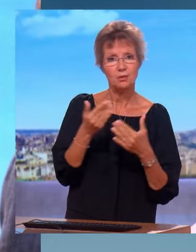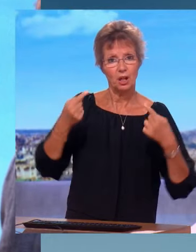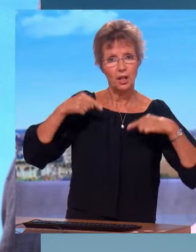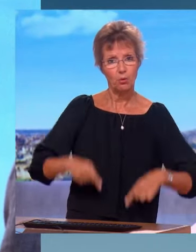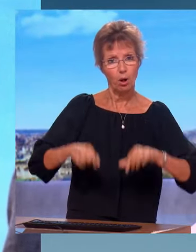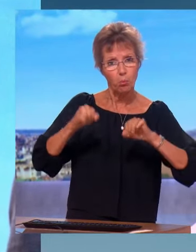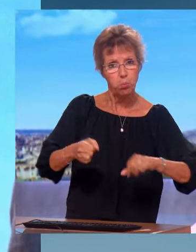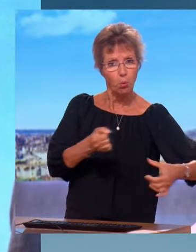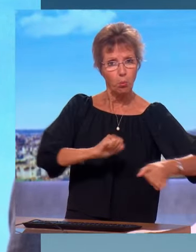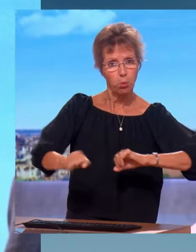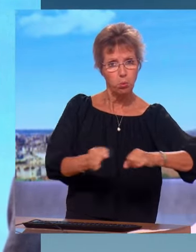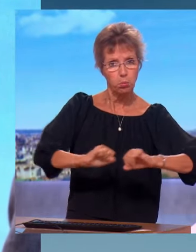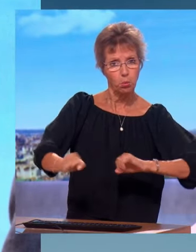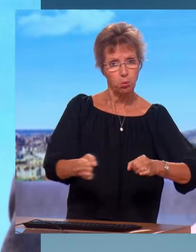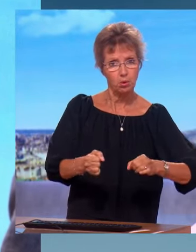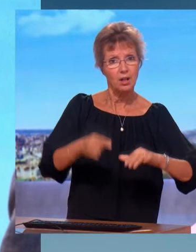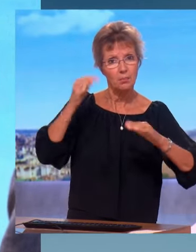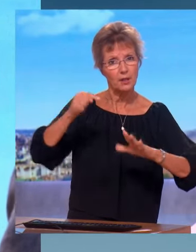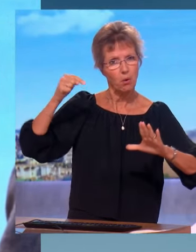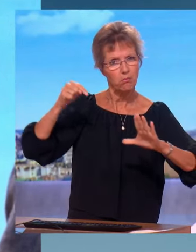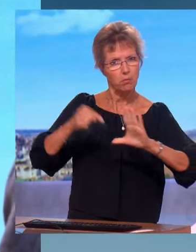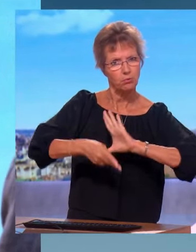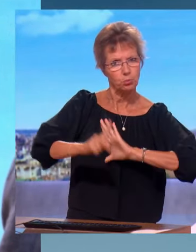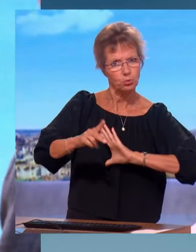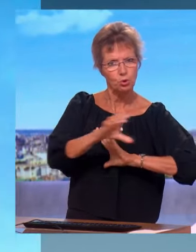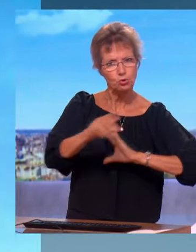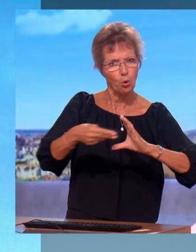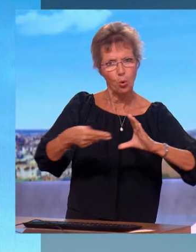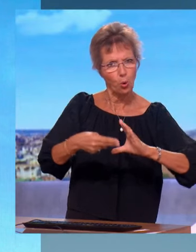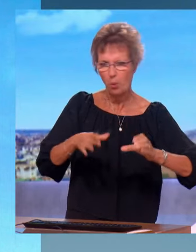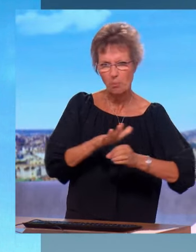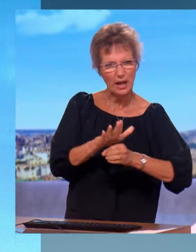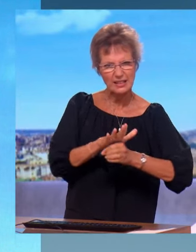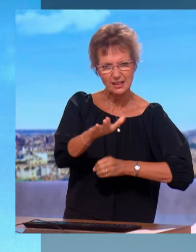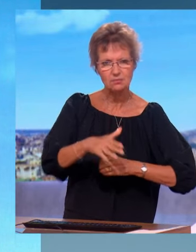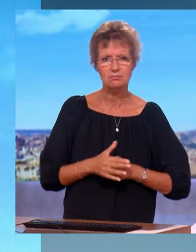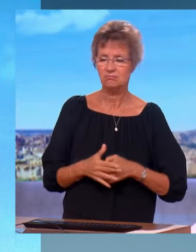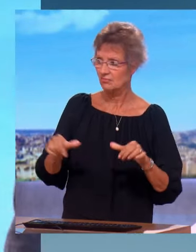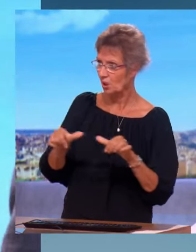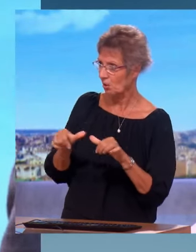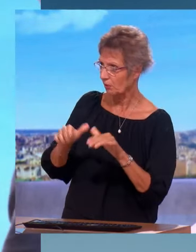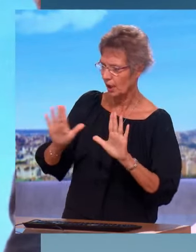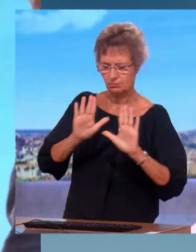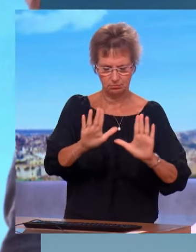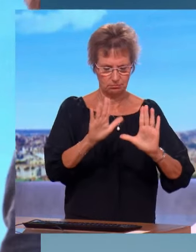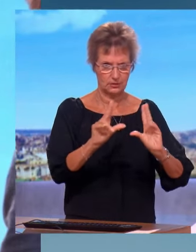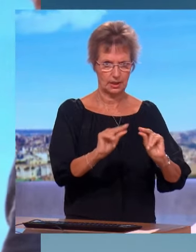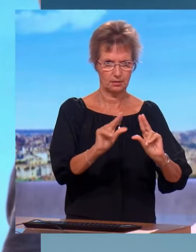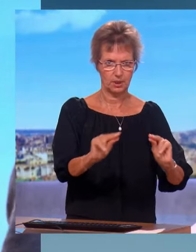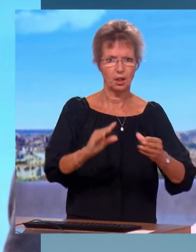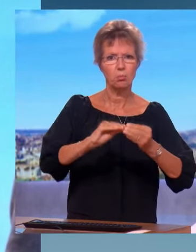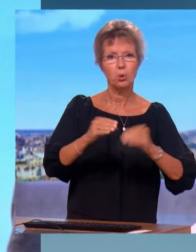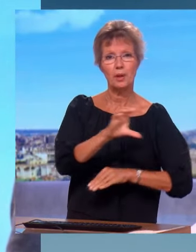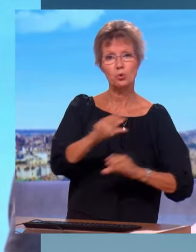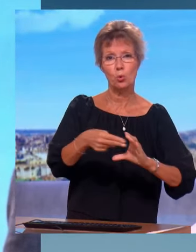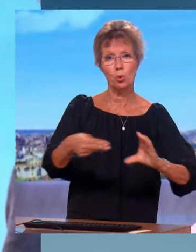agir et que l'État doit agir plus loin que les fameux 100 euros. – Mais il faut faire quoi d'autre alors ? On peut se poser quelques instants là-dessus ? Le problème des 100